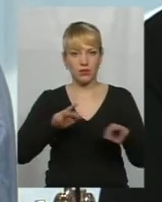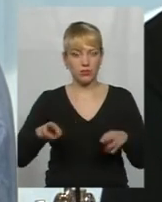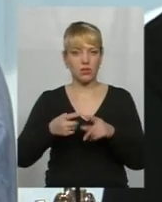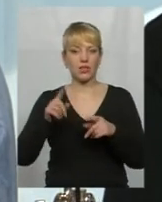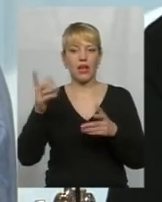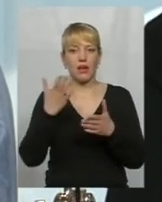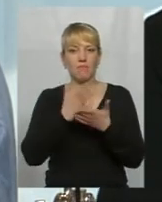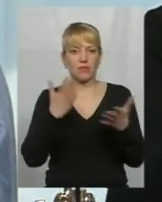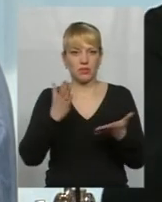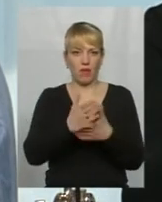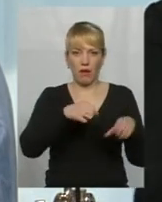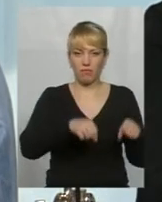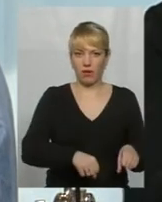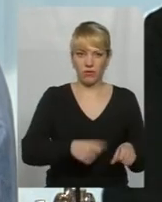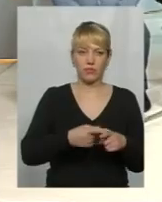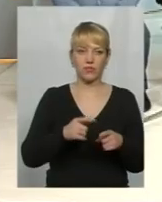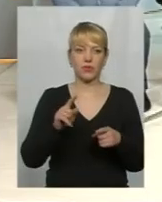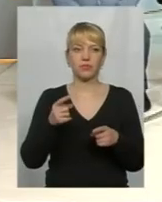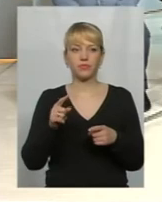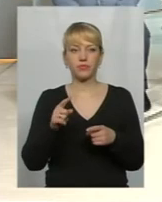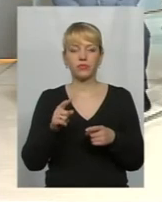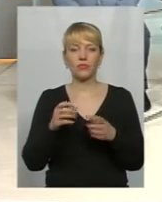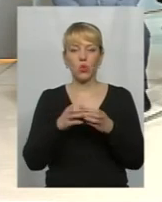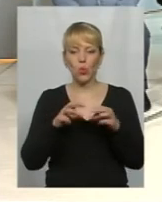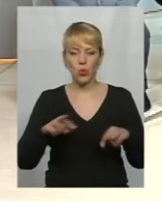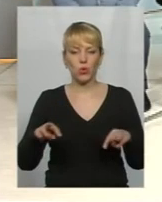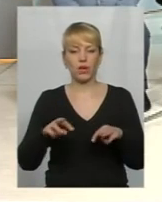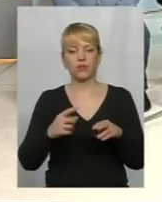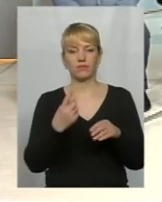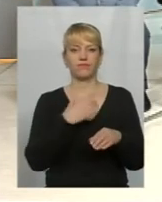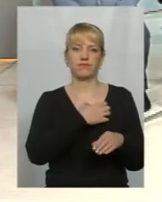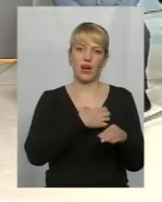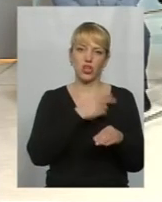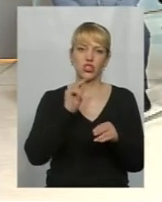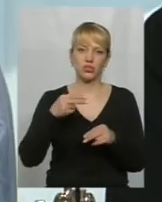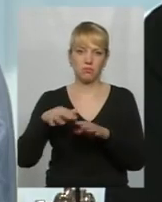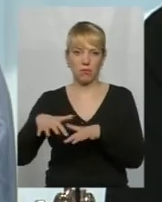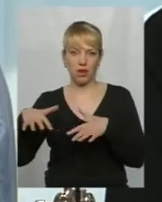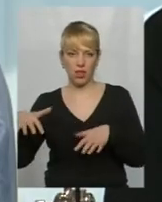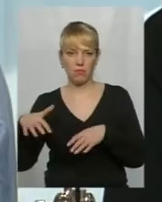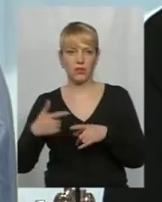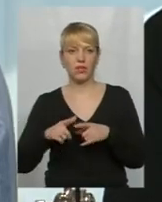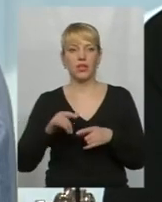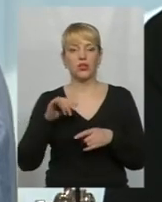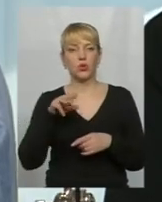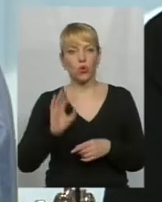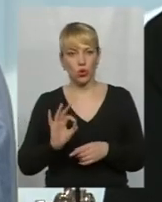має повноважень, так, тому що, значить, приймається рішення, потім вже уряд, там, парламент приймає постанови, закони, укази, то вона буде все